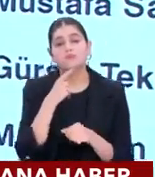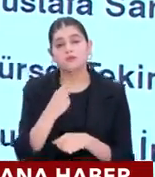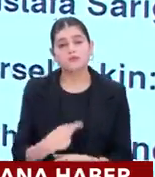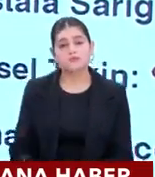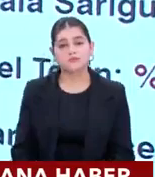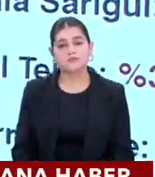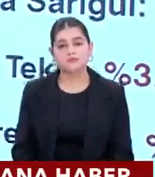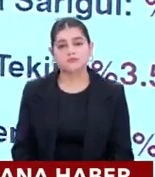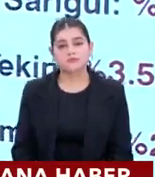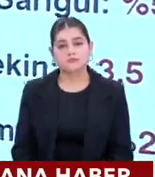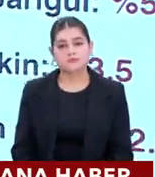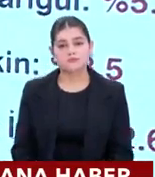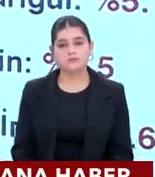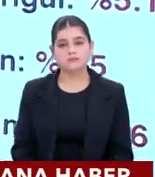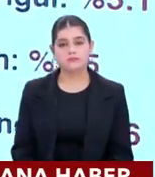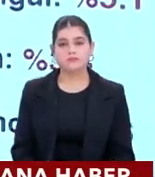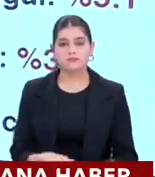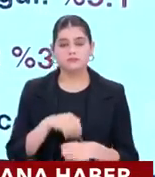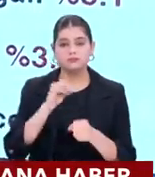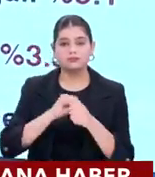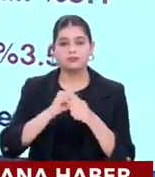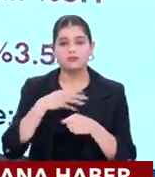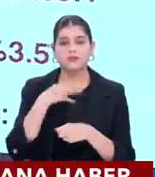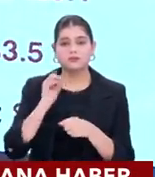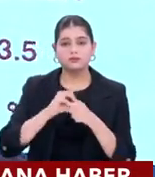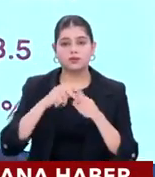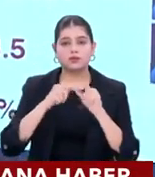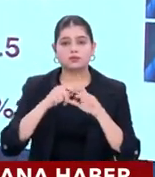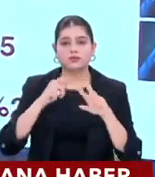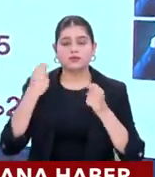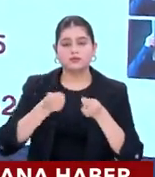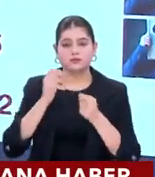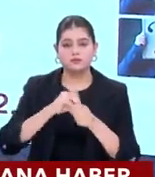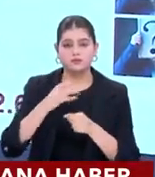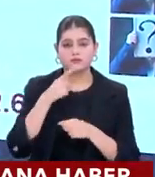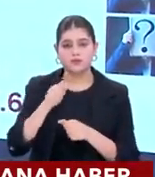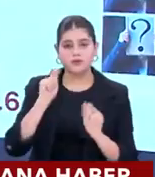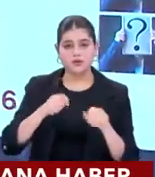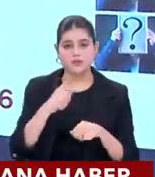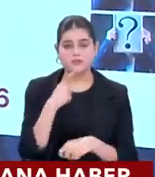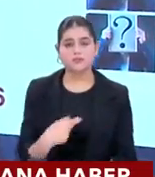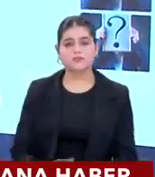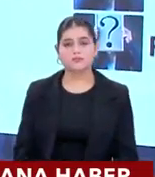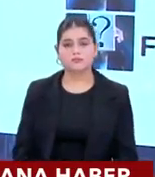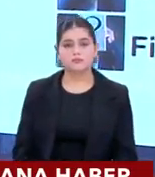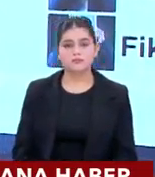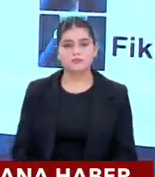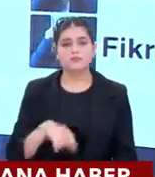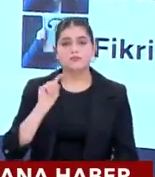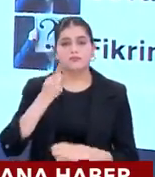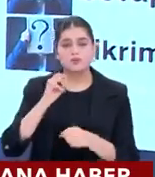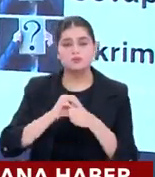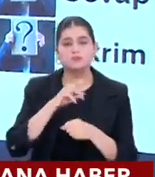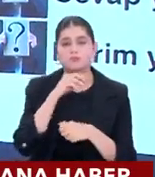bu söz konusu anket asal araştırma şirketinin onu söyleyeyim kabuğu araştırması. Bakınız birinci